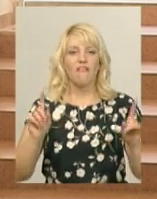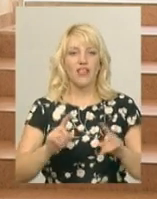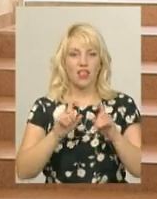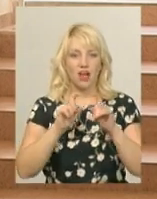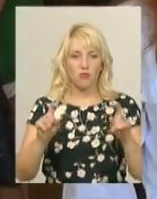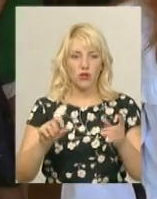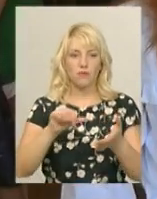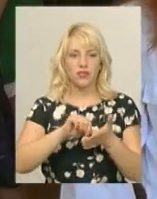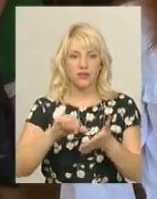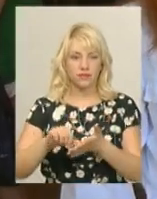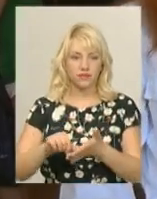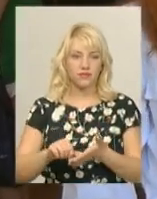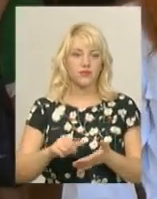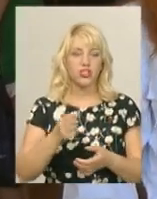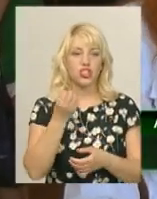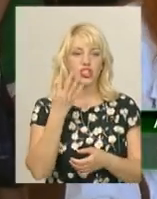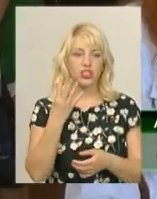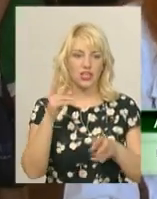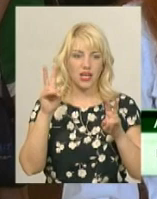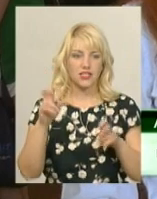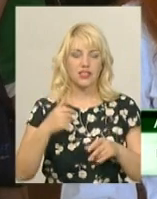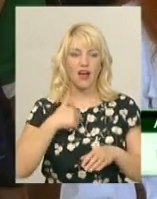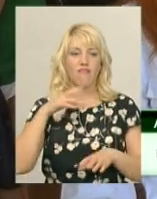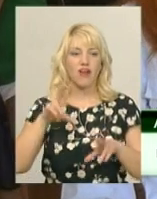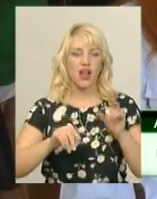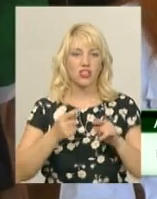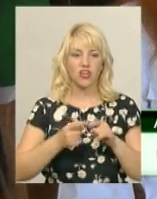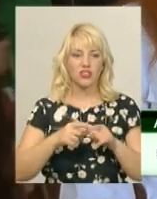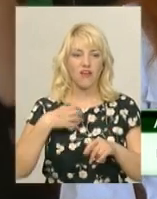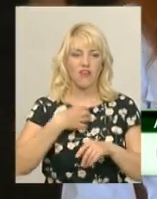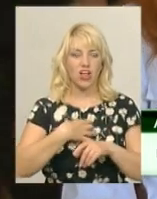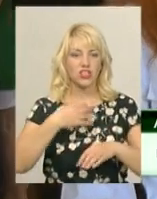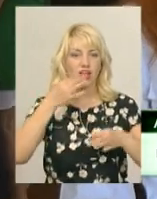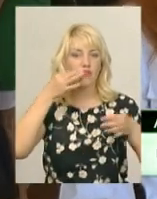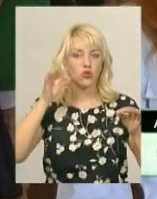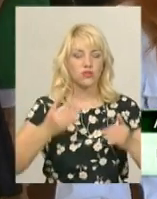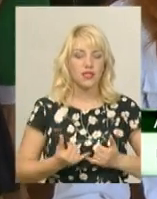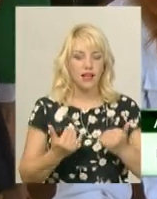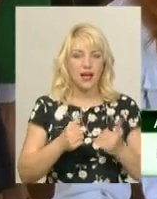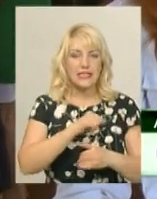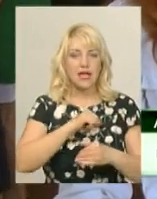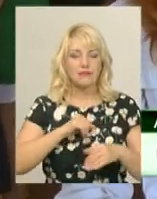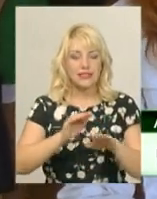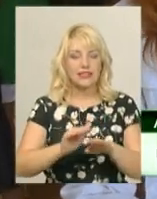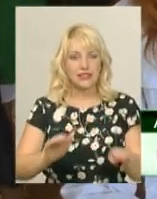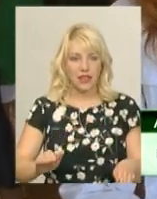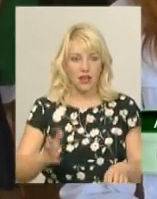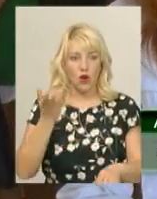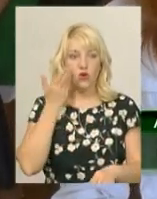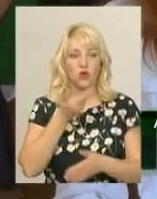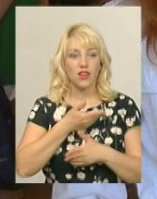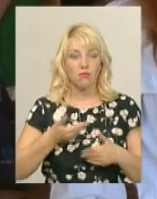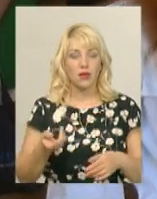номерів. Я вважаю, це важливо, тому що це дуже важливий досвід для самих дітей. І коли ми приходимо